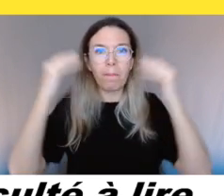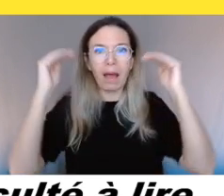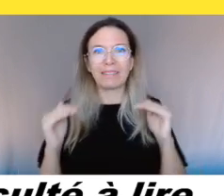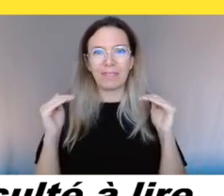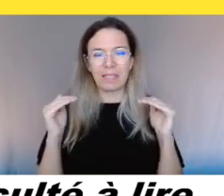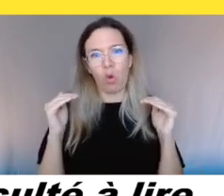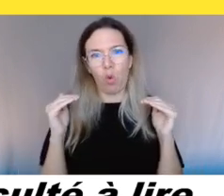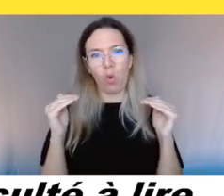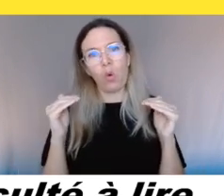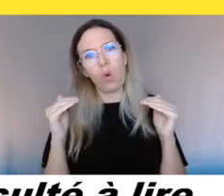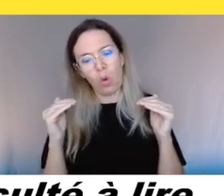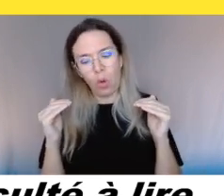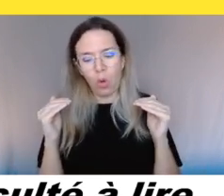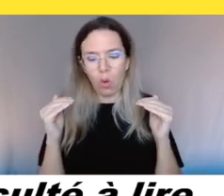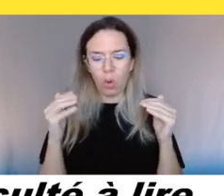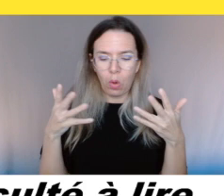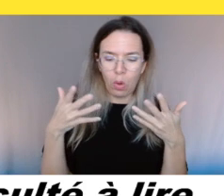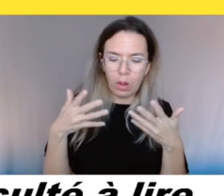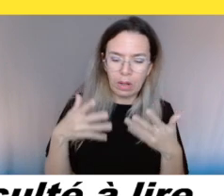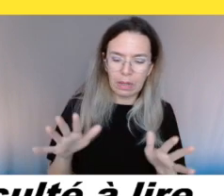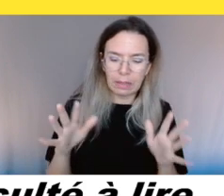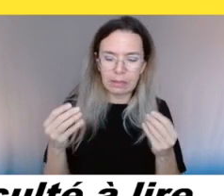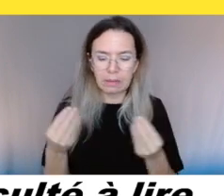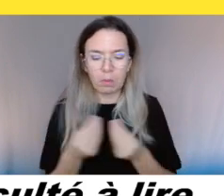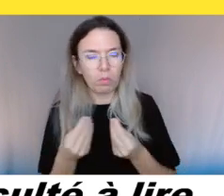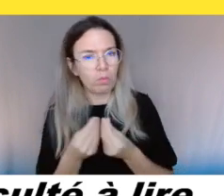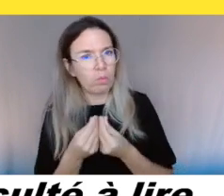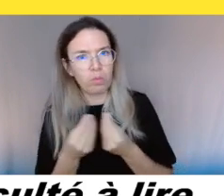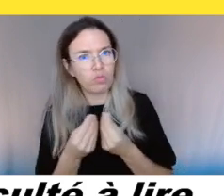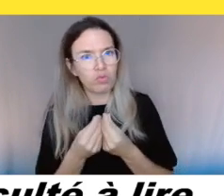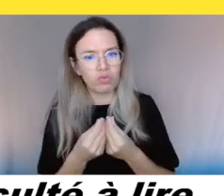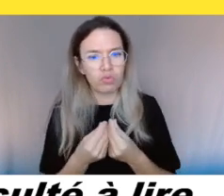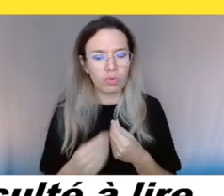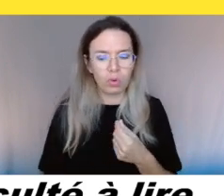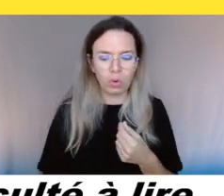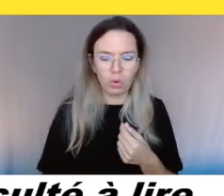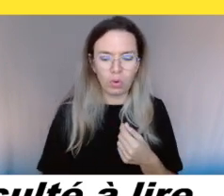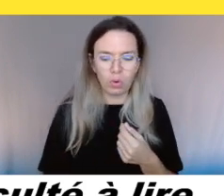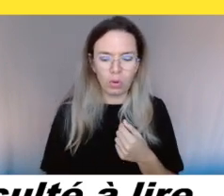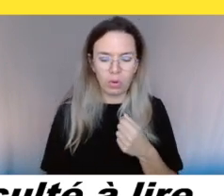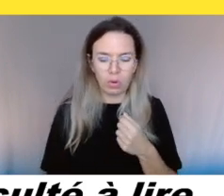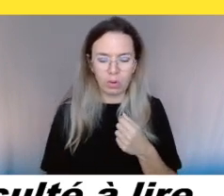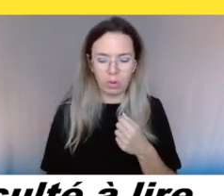je souhaite une bonne fin de journée. Merci, Laetitia. aussi. Bonjour, Laetitia. À la prochaine. Bye. Bye.